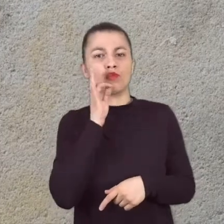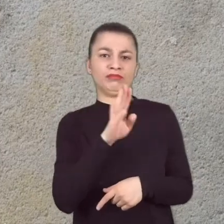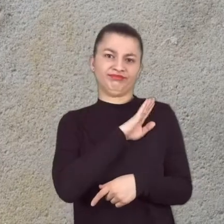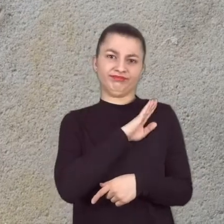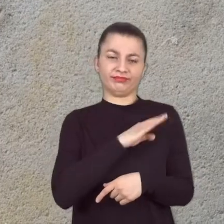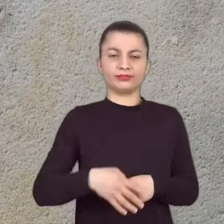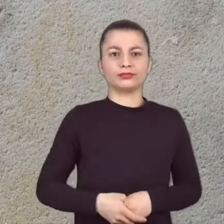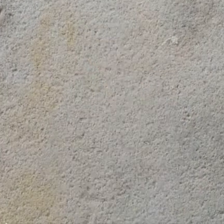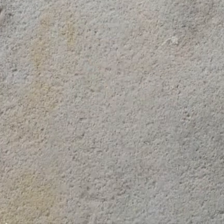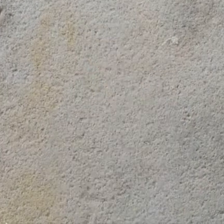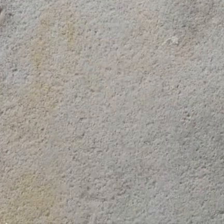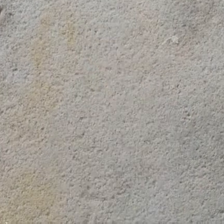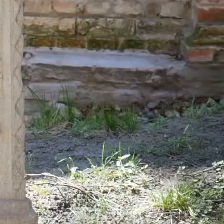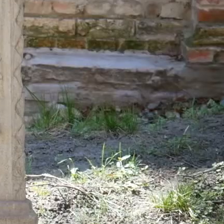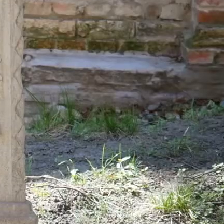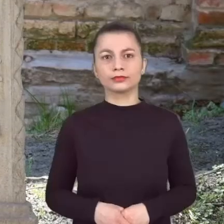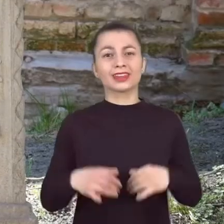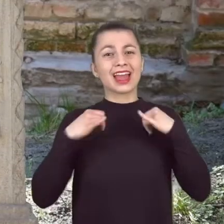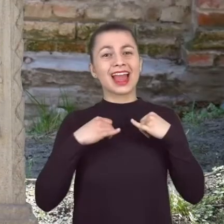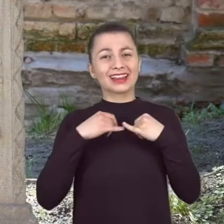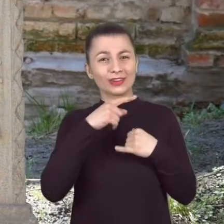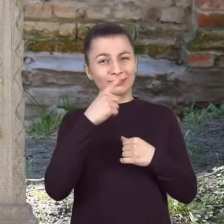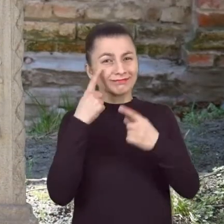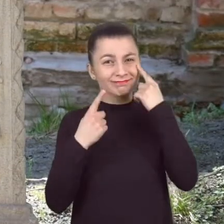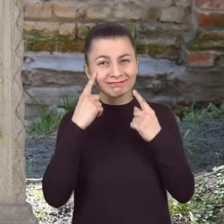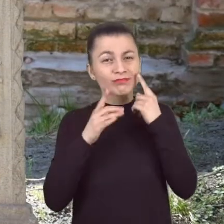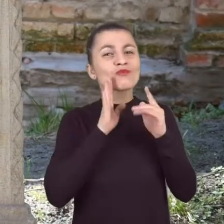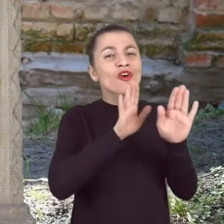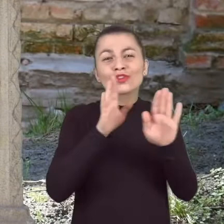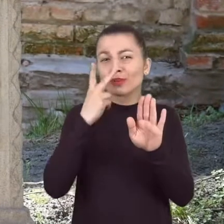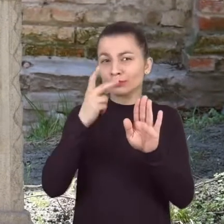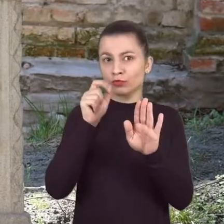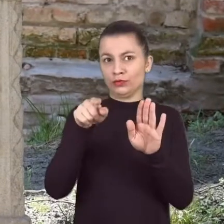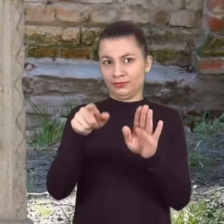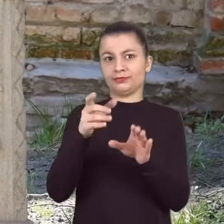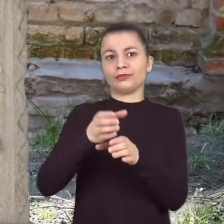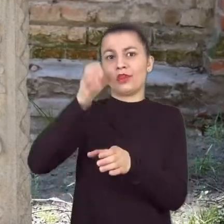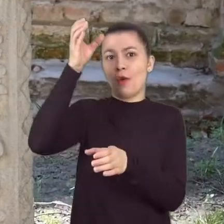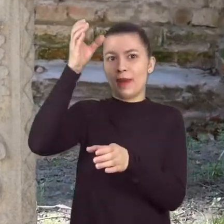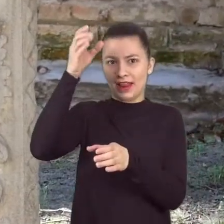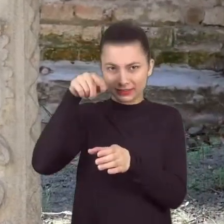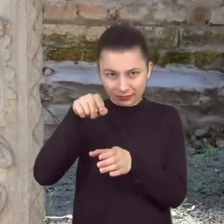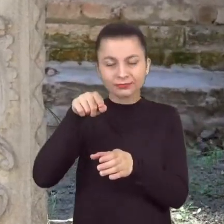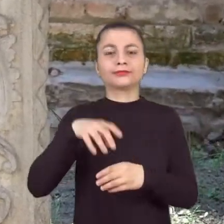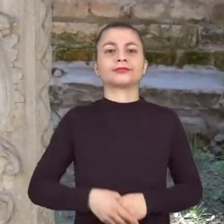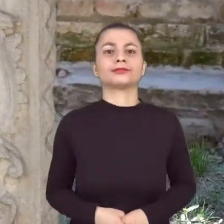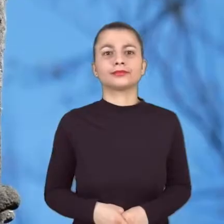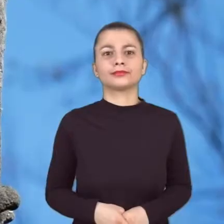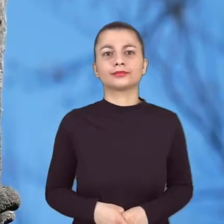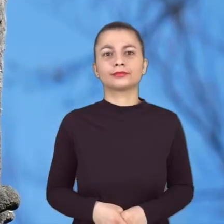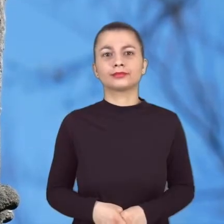małżonkę i matkę. Podobny płaczący anioł widnieje na podstawie jednego z obelisków.